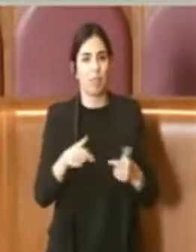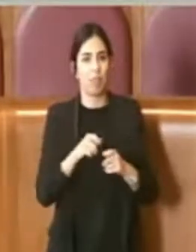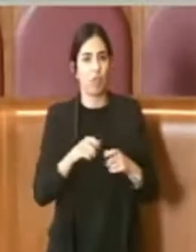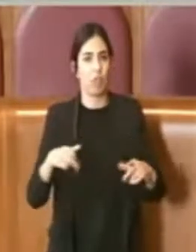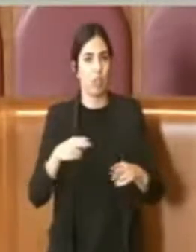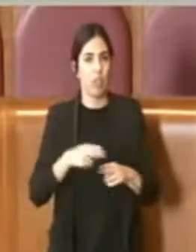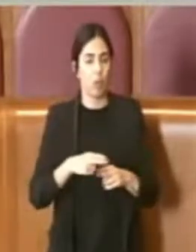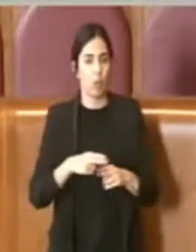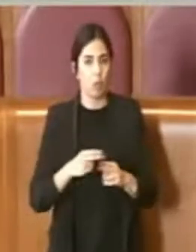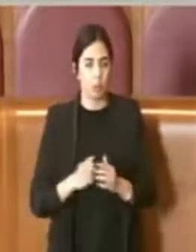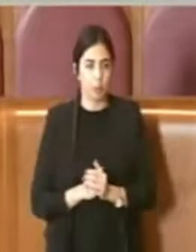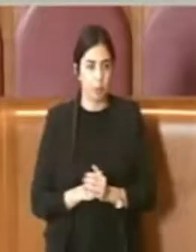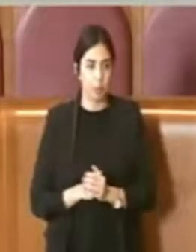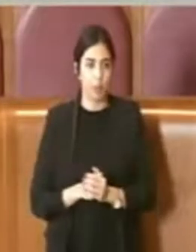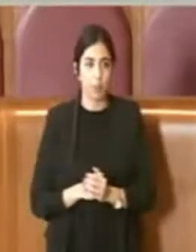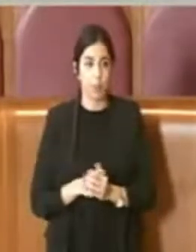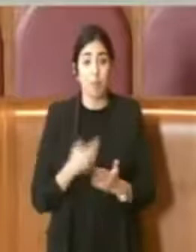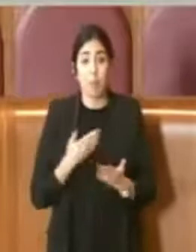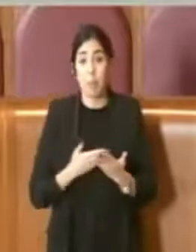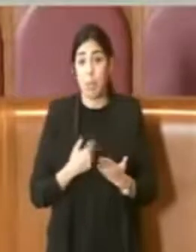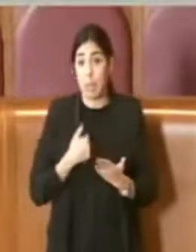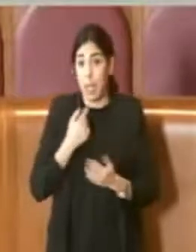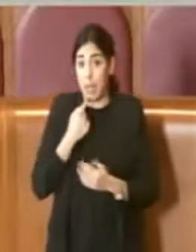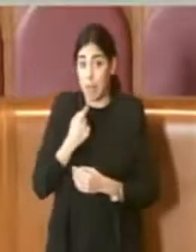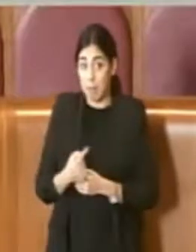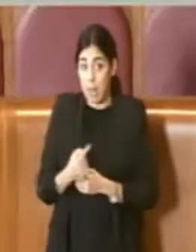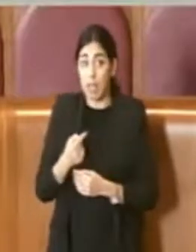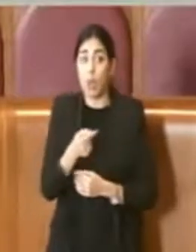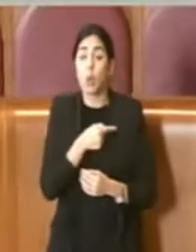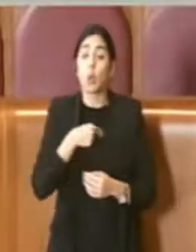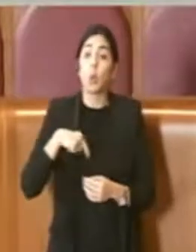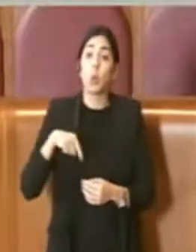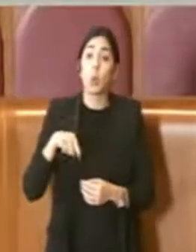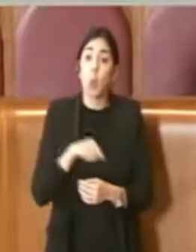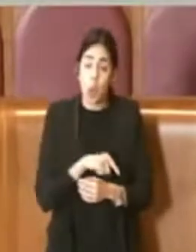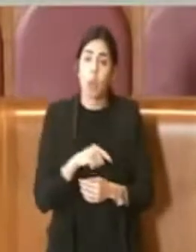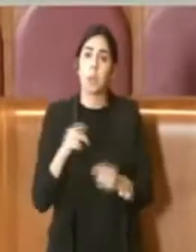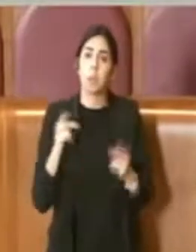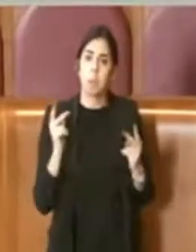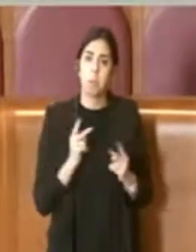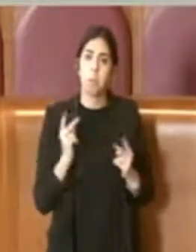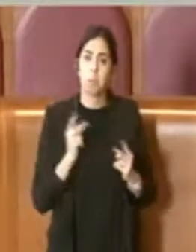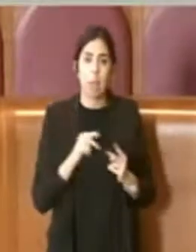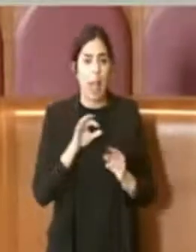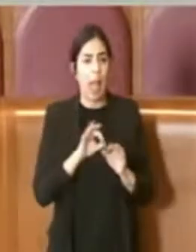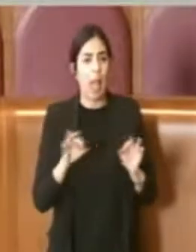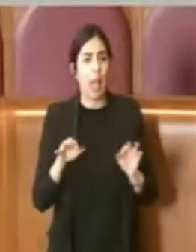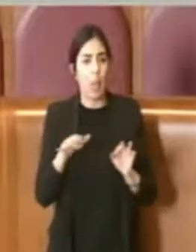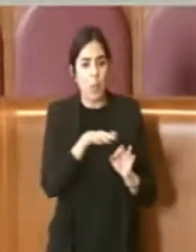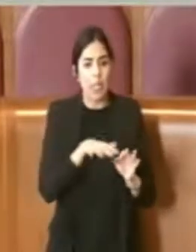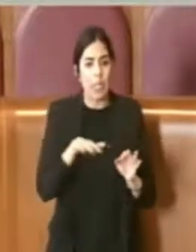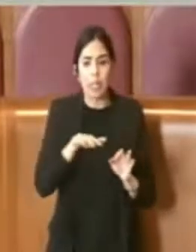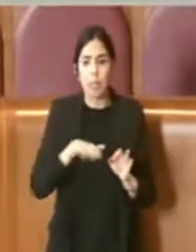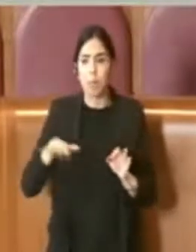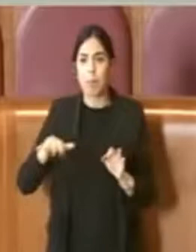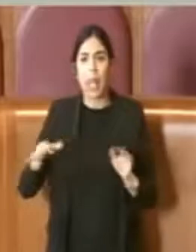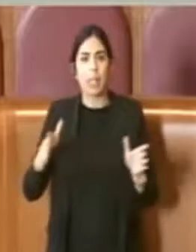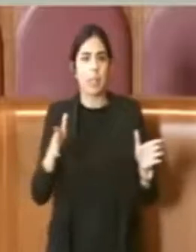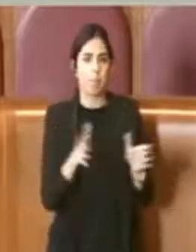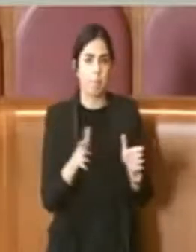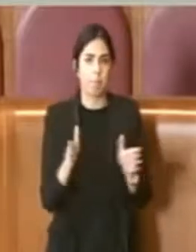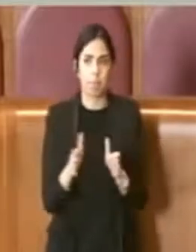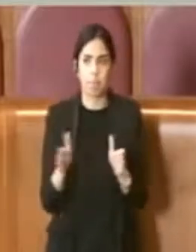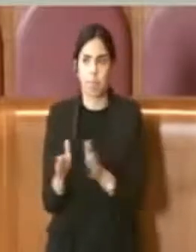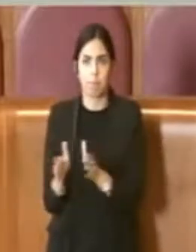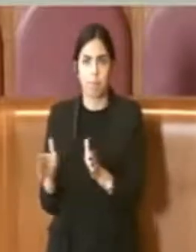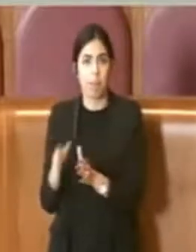Mi permetto di dire che effettivamente noi abbiamo anche ridotto alcuni spazi che erano stati indicati nel